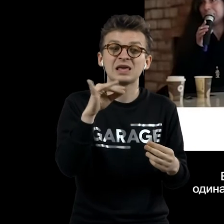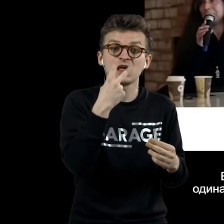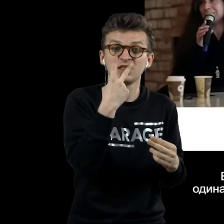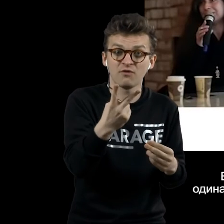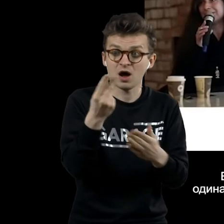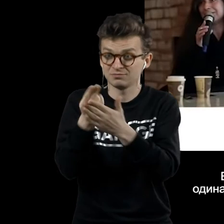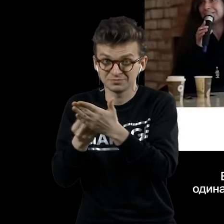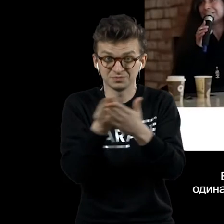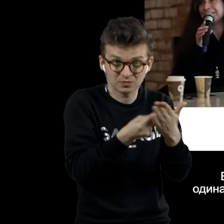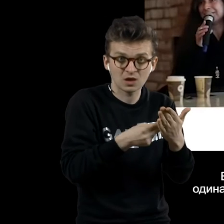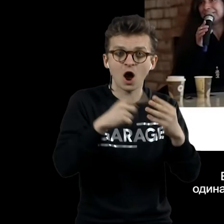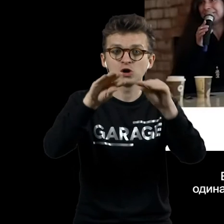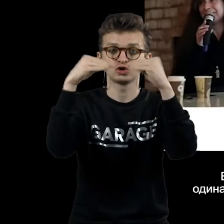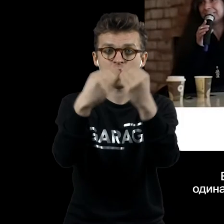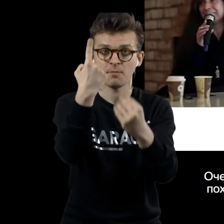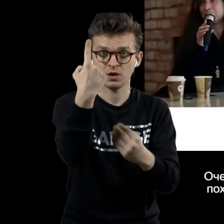же шляпы.